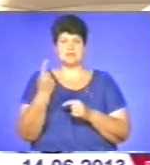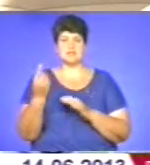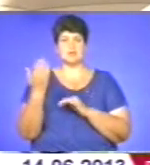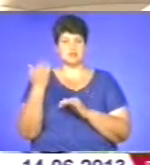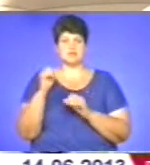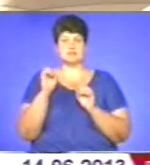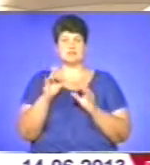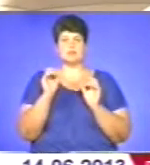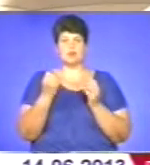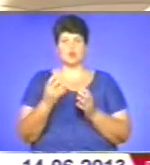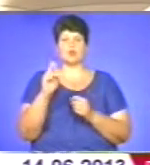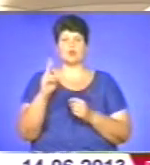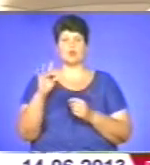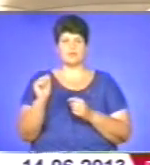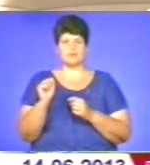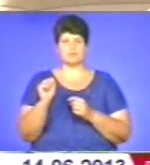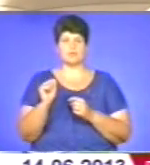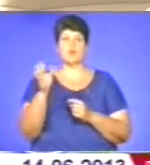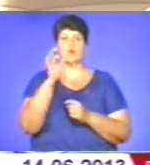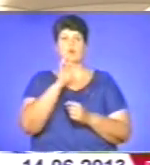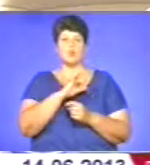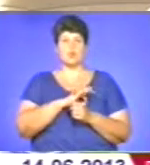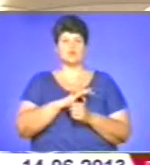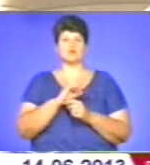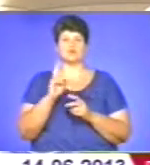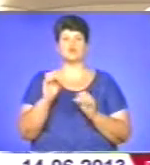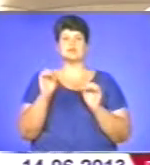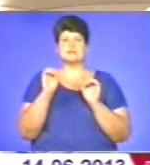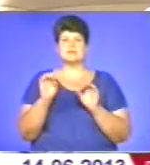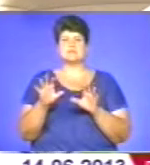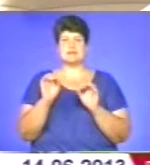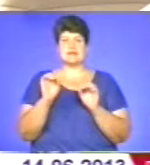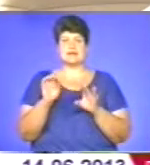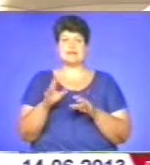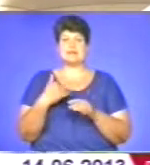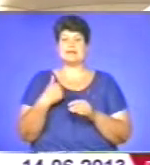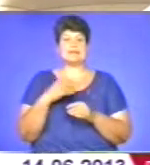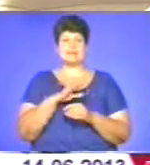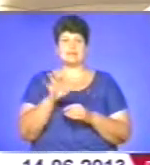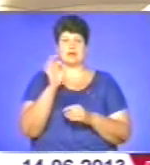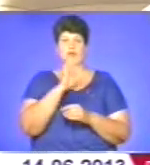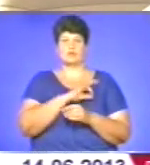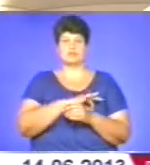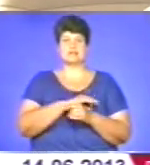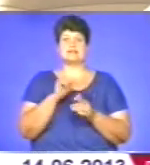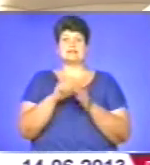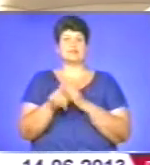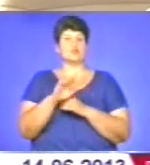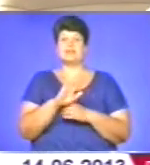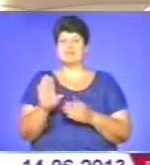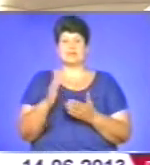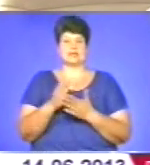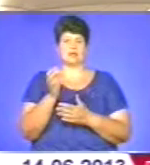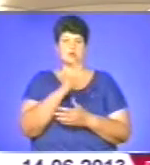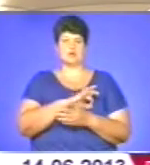корисно тільки та людина, яка здавала. Якщо людина здає, і їй це не корисно, то воно є не корисно. Але